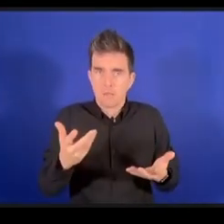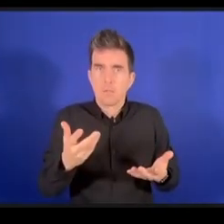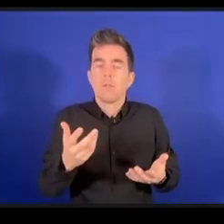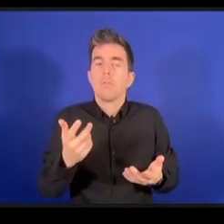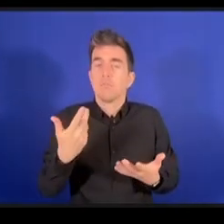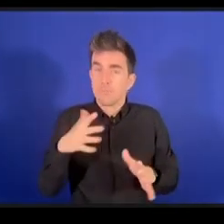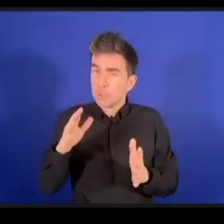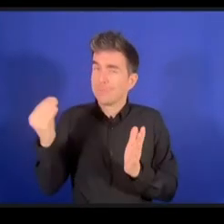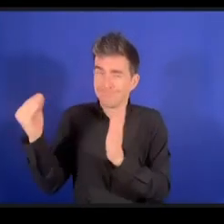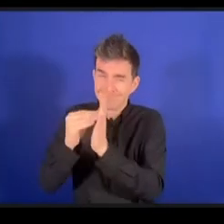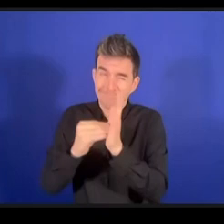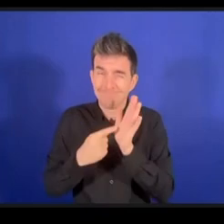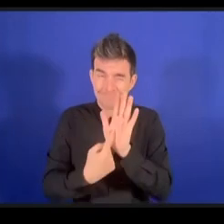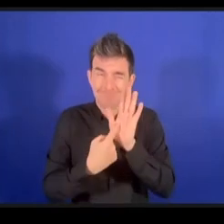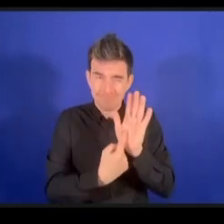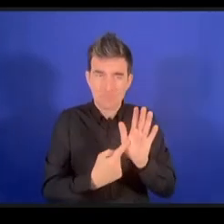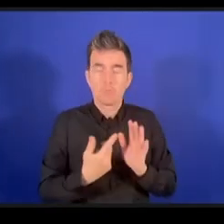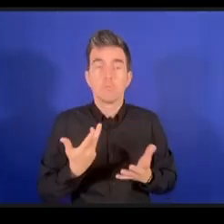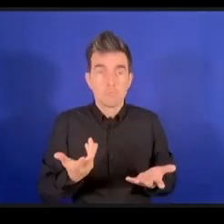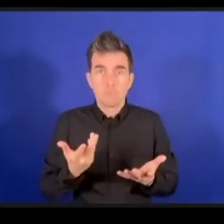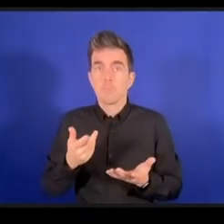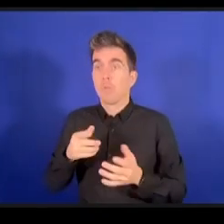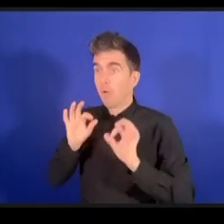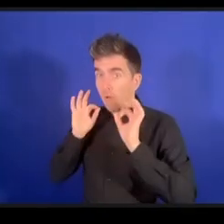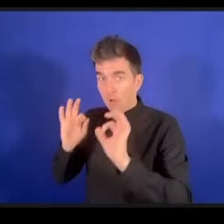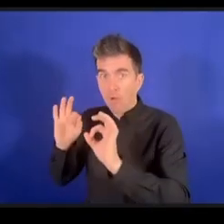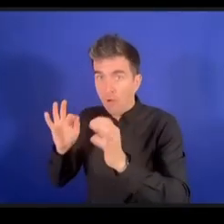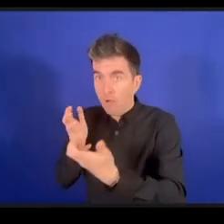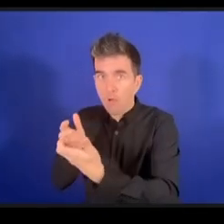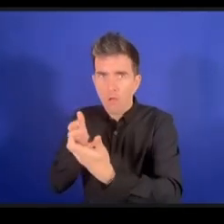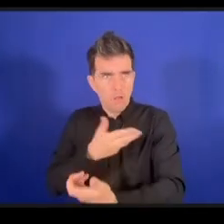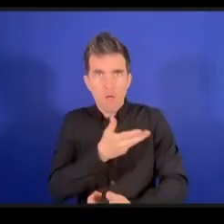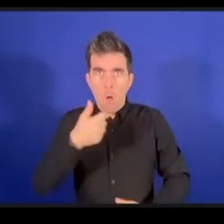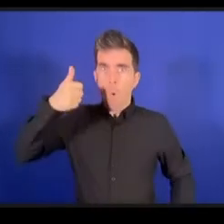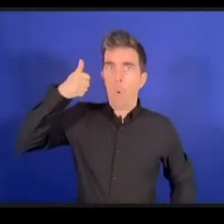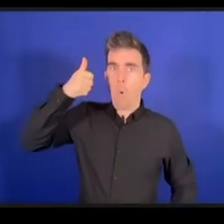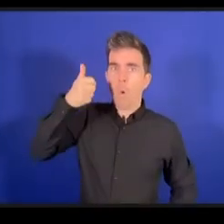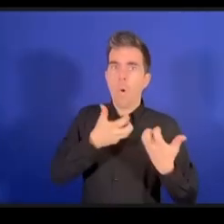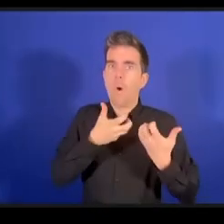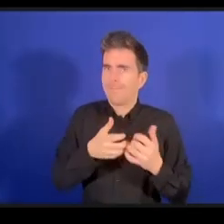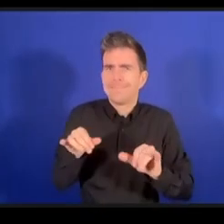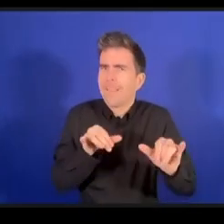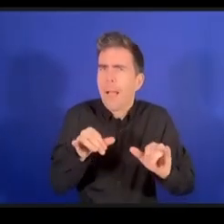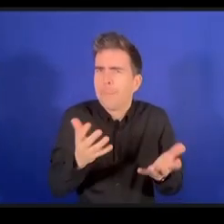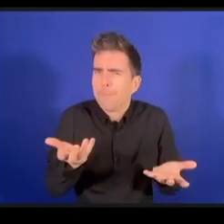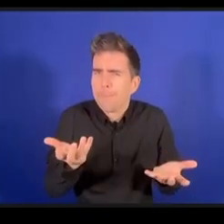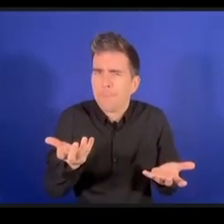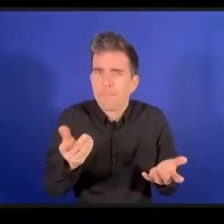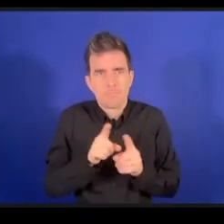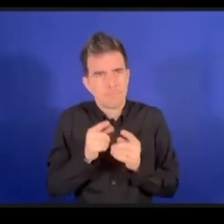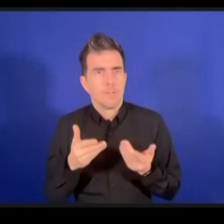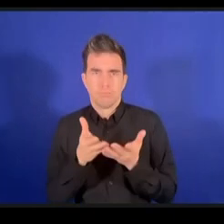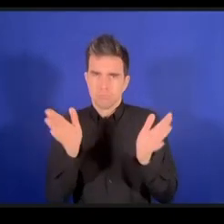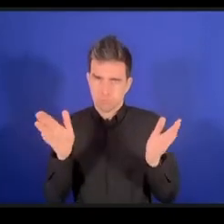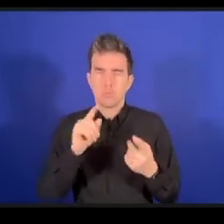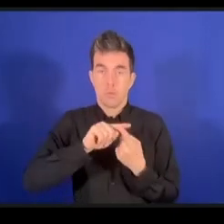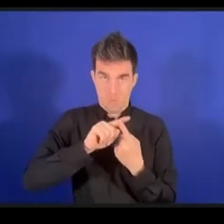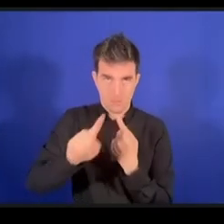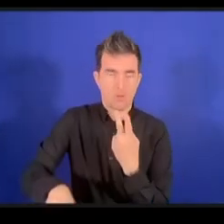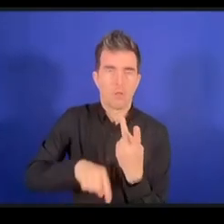غير صحيح ثانيا إن الائتلاف الخاص بالمعاقين على أهبة